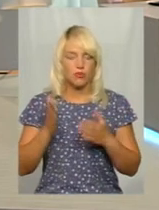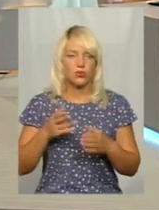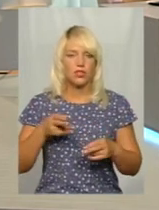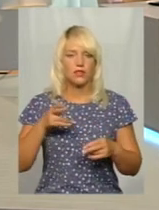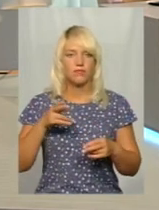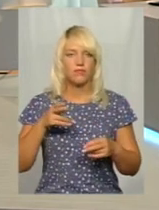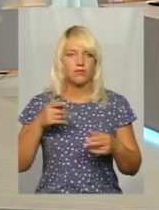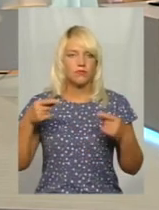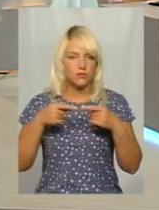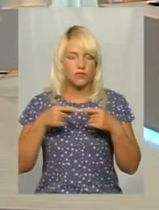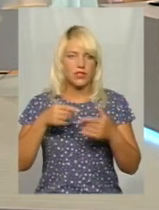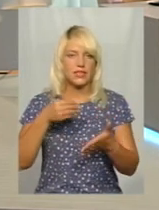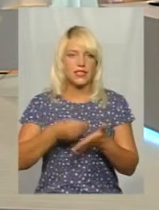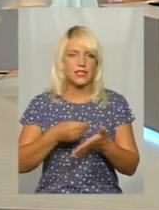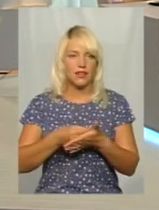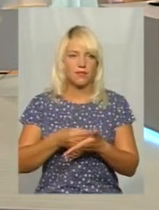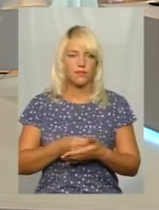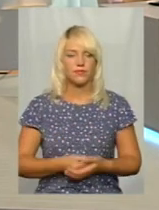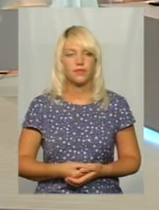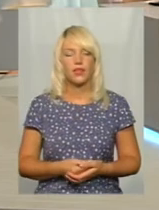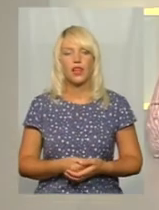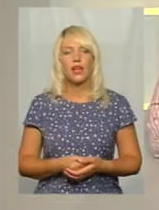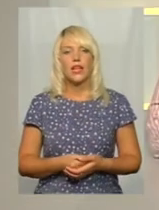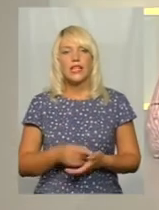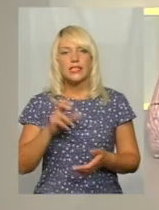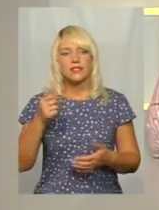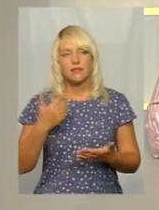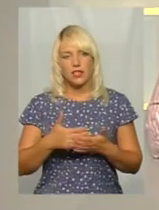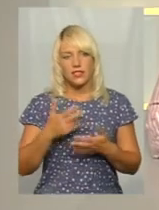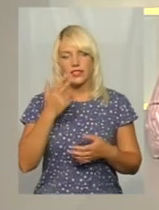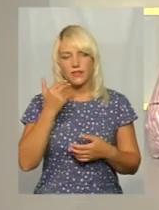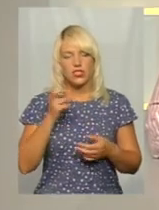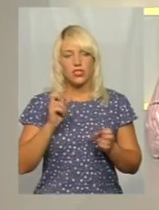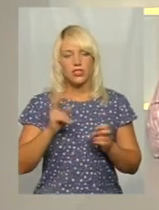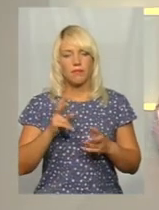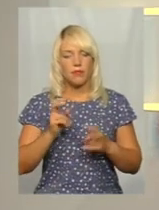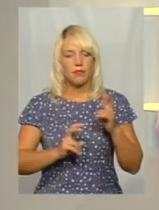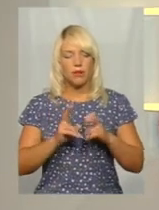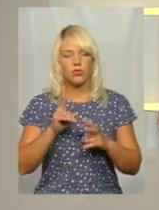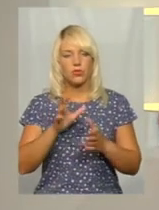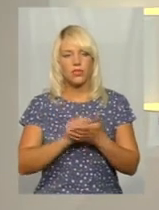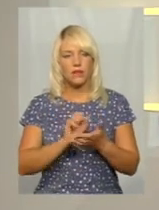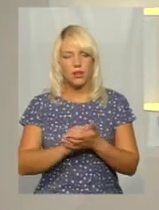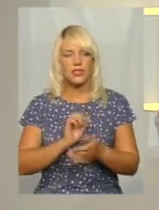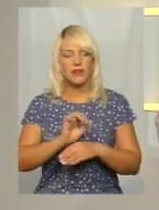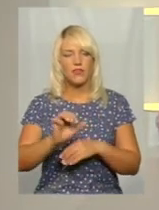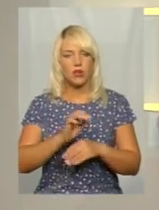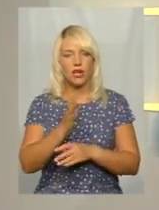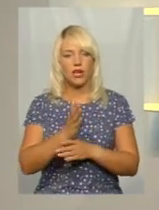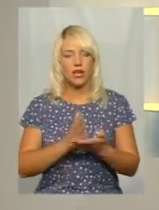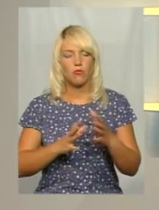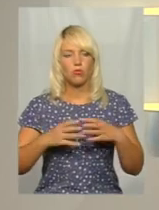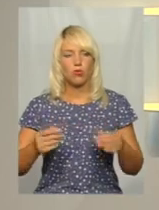ціна на зерно. А, зазвичай, підприємства, які займаються виготовленням хлібобулочних,